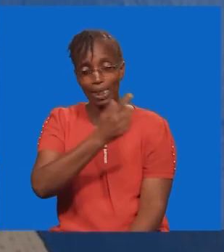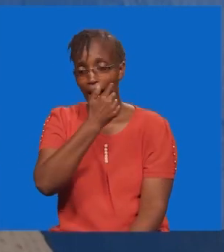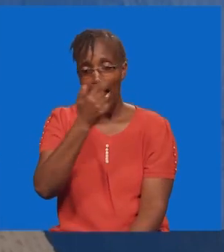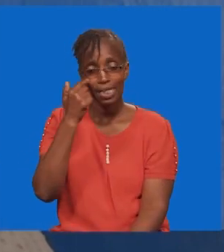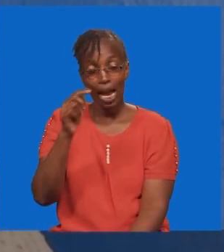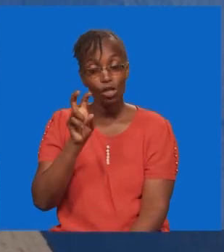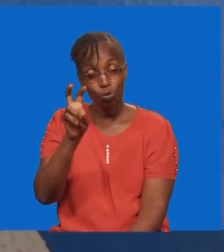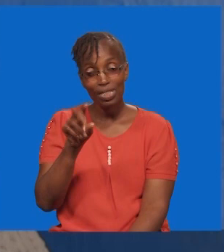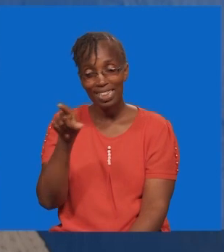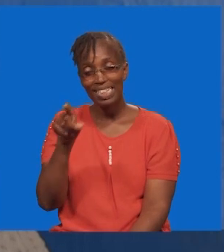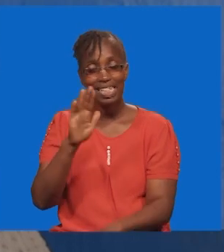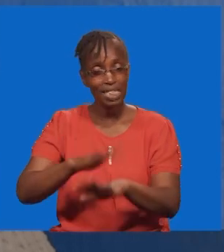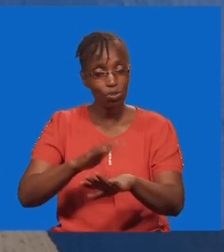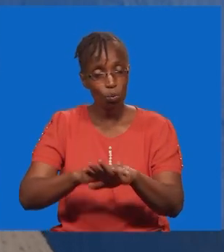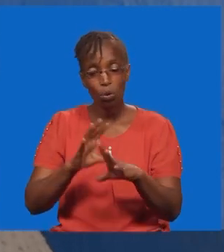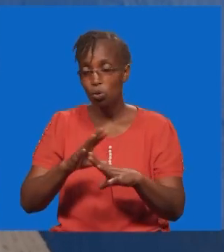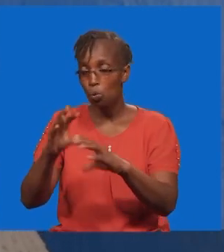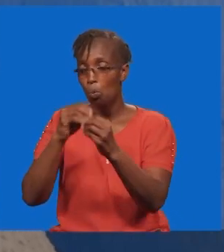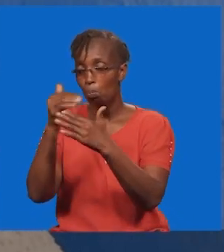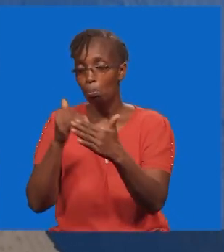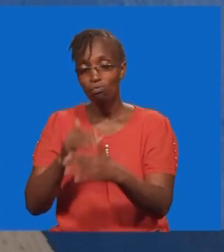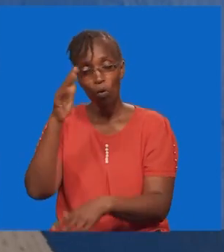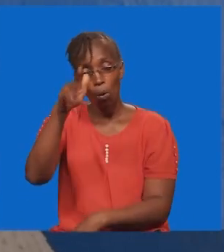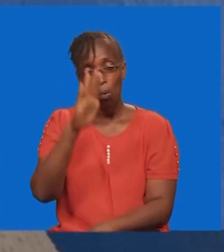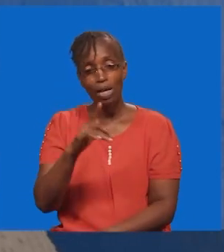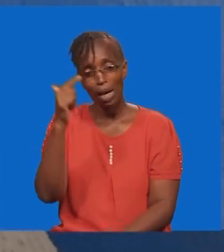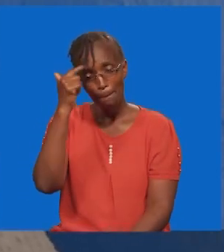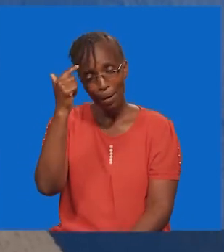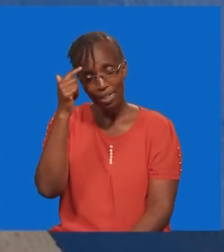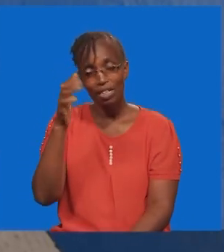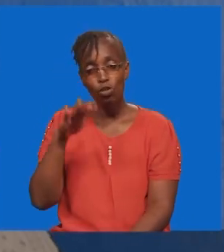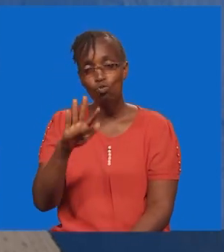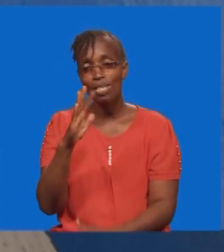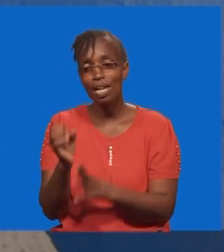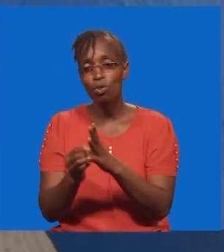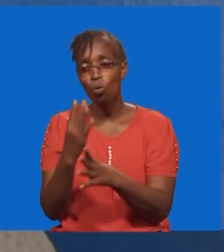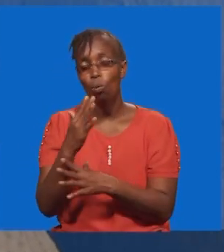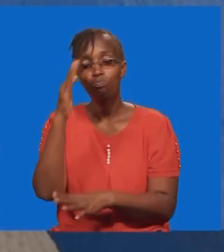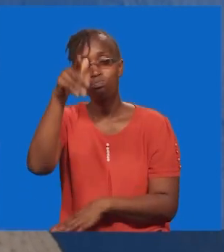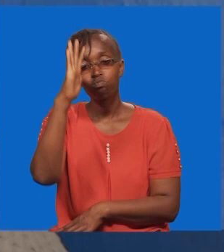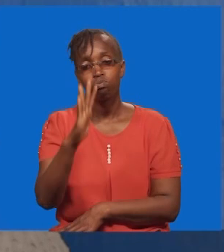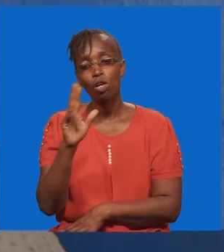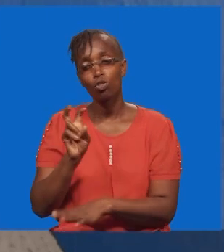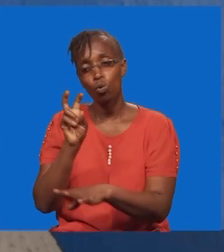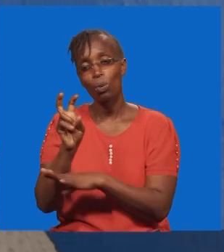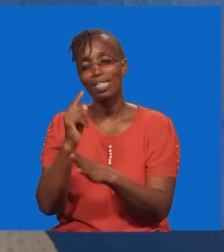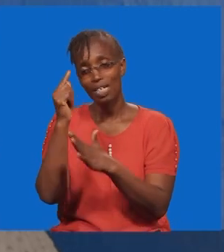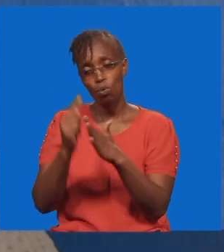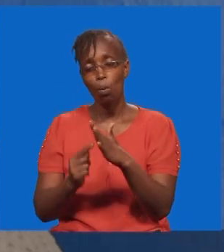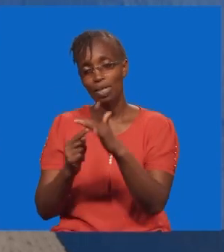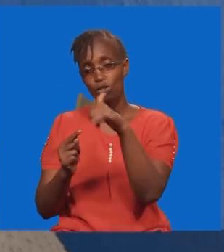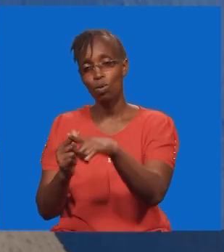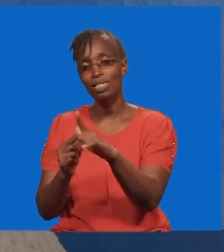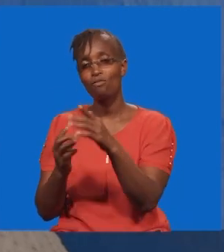yako. Unaona ya kwamba, ni mazuri. Unaendea mungu, yani akili yako inakua pale kwa mungu. Unaona ya